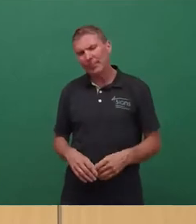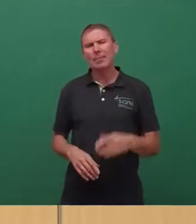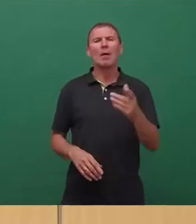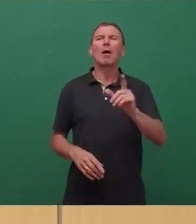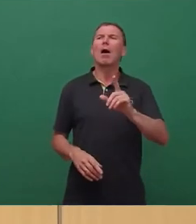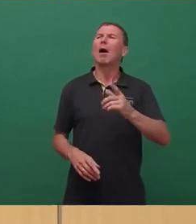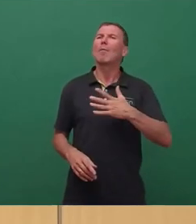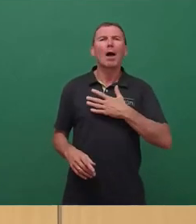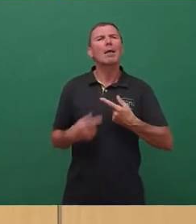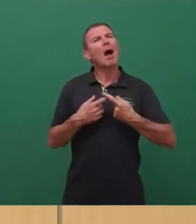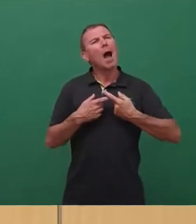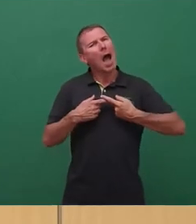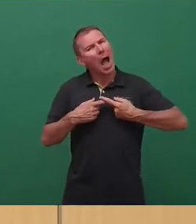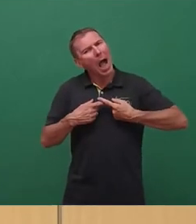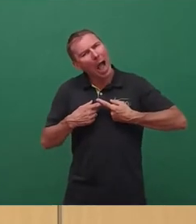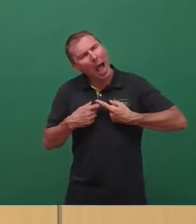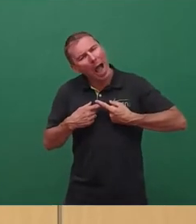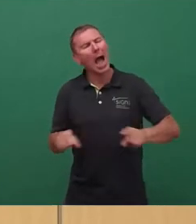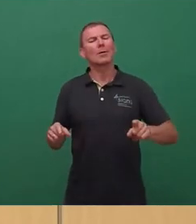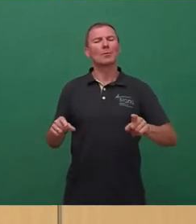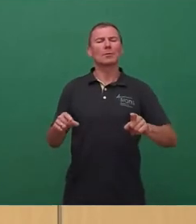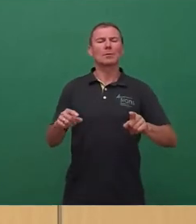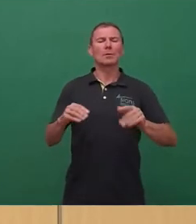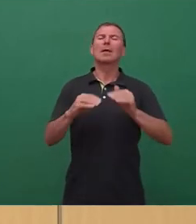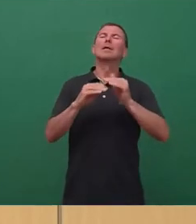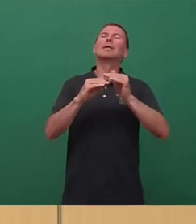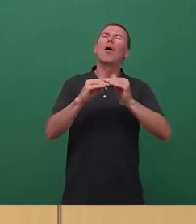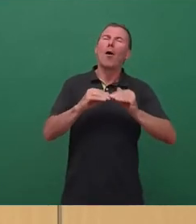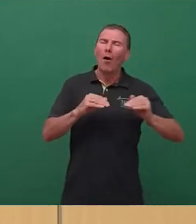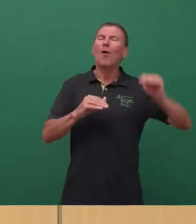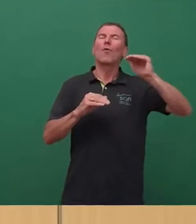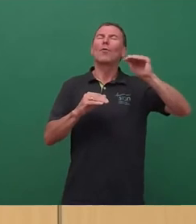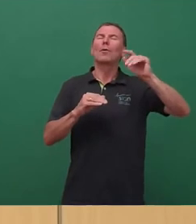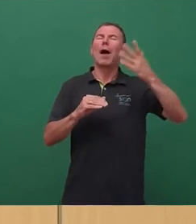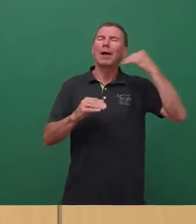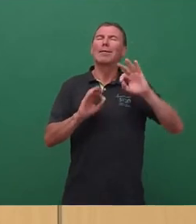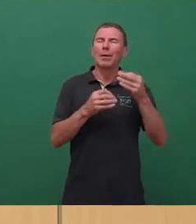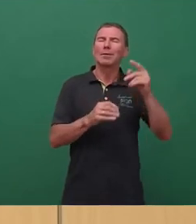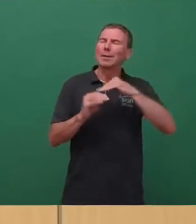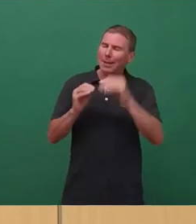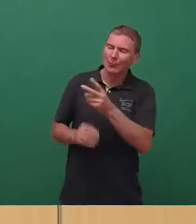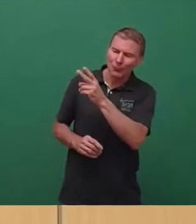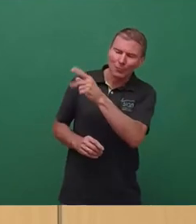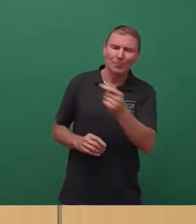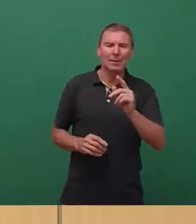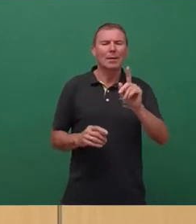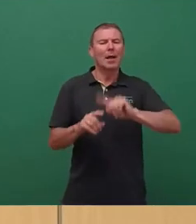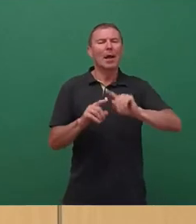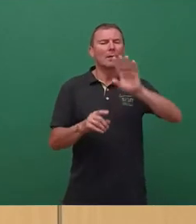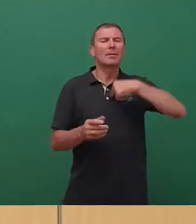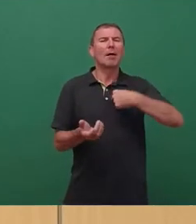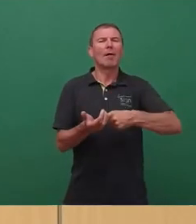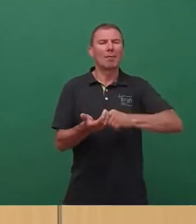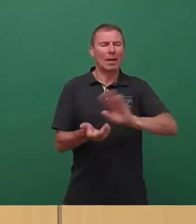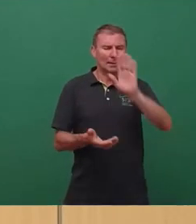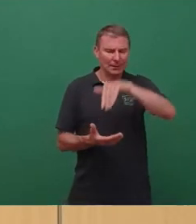diskutiert. Die Erhöhung wäre vielleicht nicht nötig gewesen, die Senkung, Erhöhung soweit. Das andere will ich jetzt mal gar nicht fordern, aber